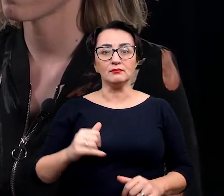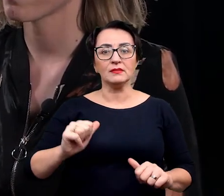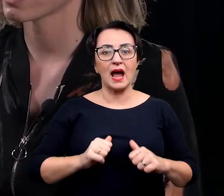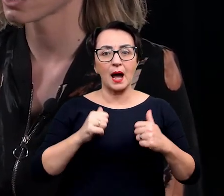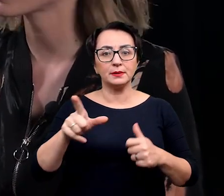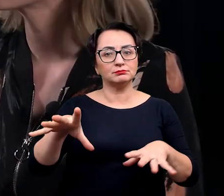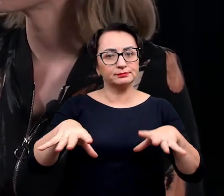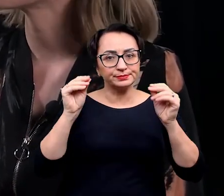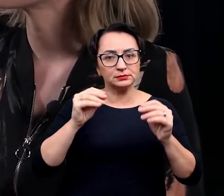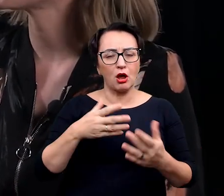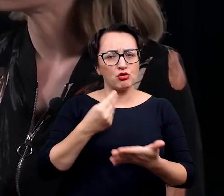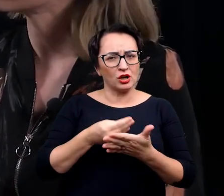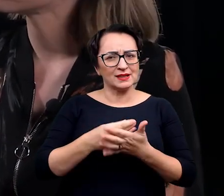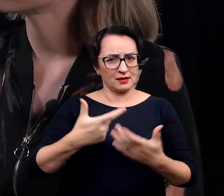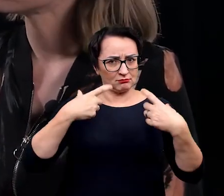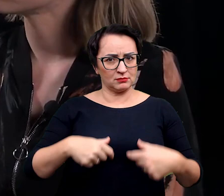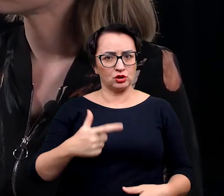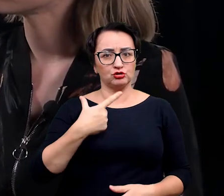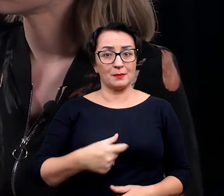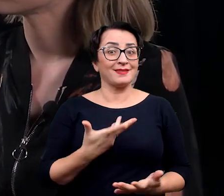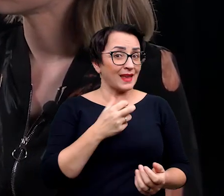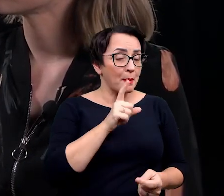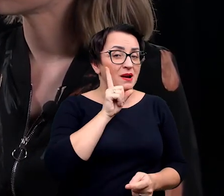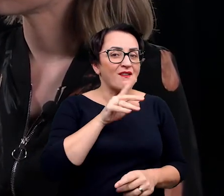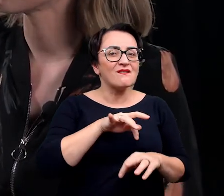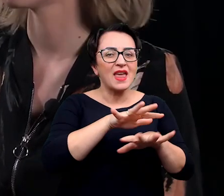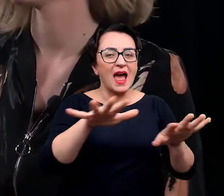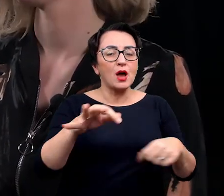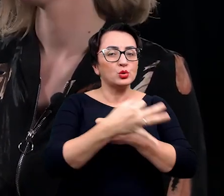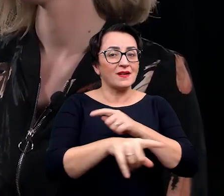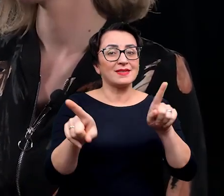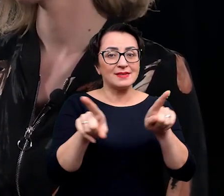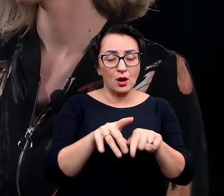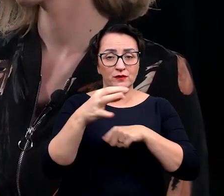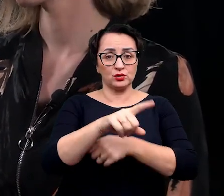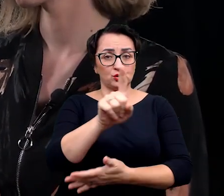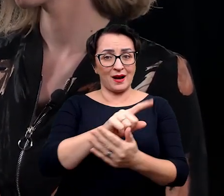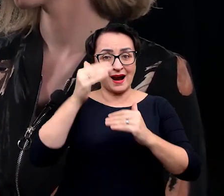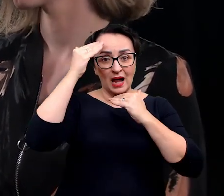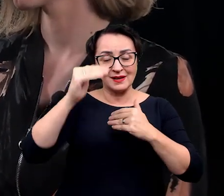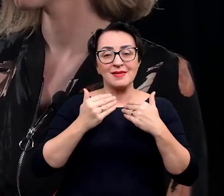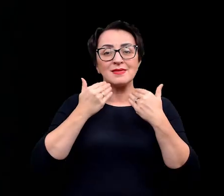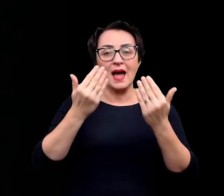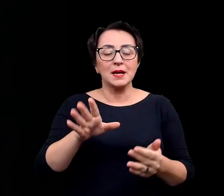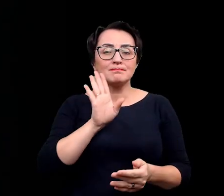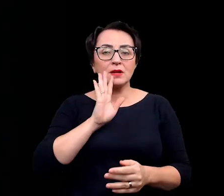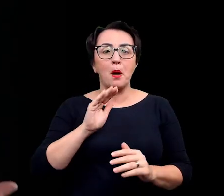żeby zaczęli doceniać się. Tak, tym bardziej, że wiele uniwersytetów, tym Uniwersytet Śląskich w Katowicach, daje takie